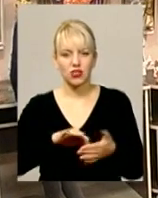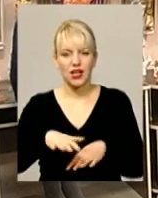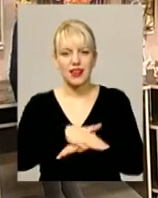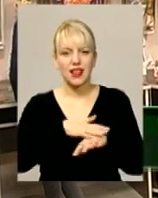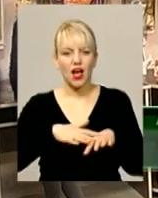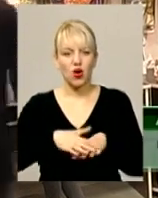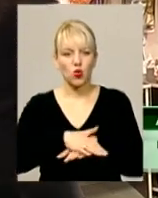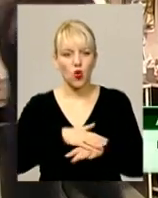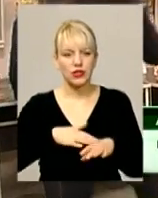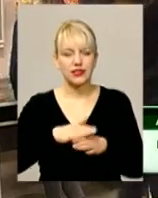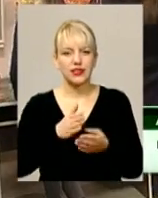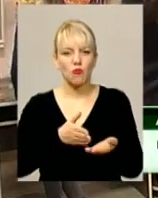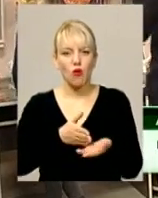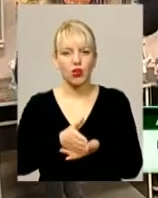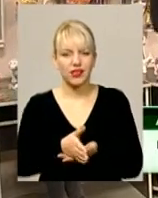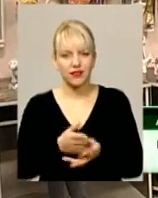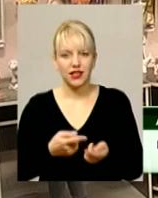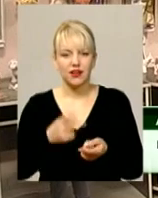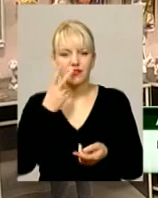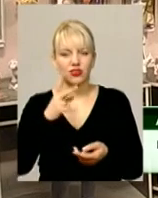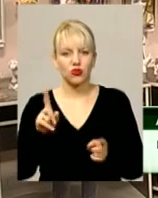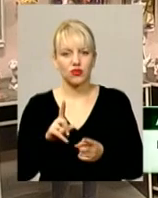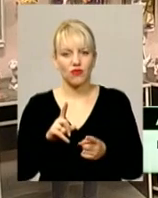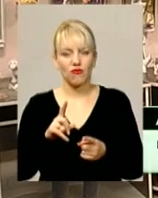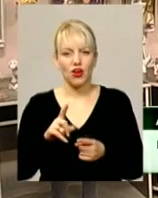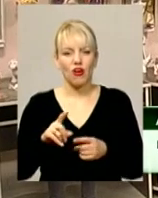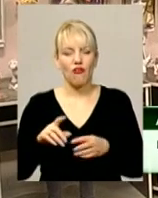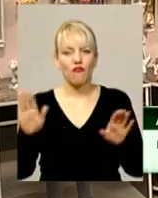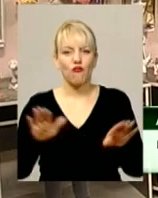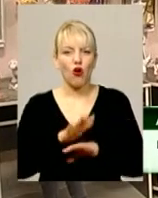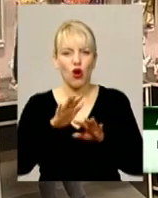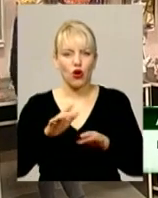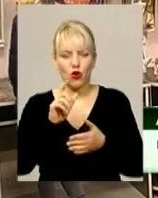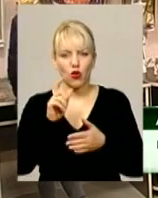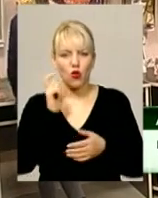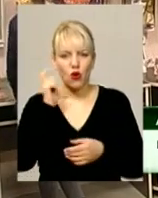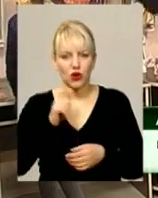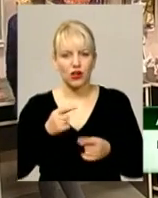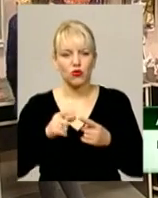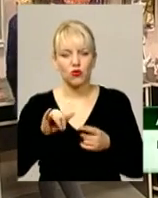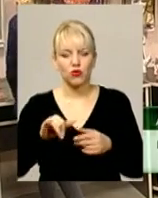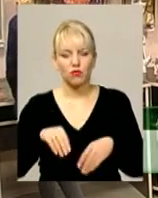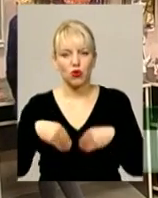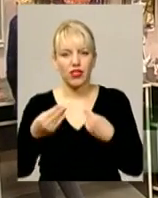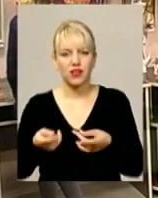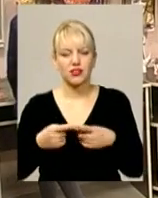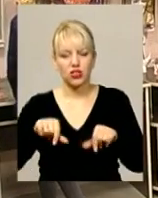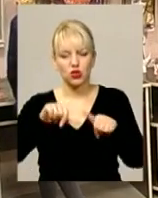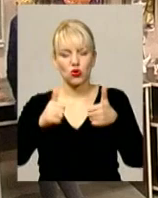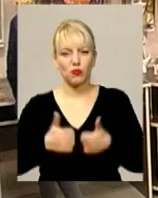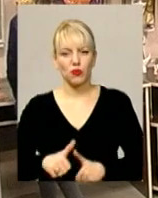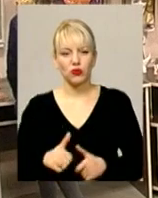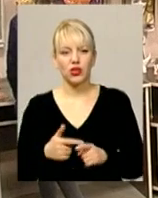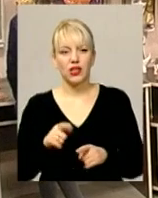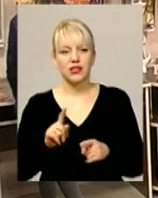мотиви, так би мовити, такий фольклор у поданні цієї скульптури. І дуже